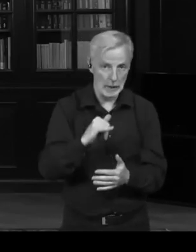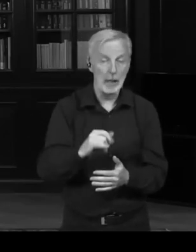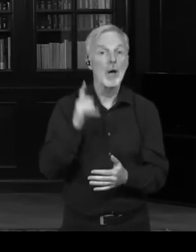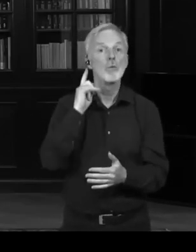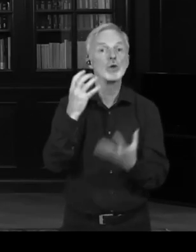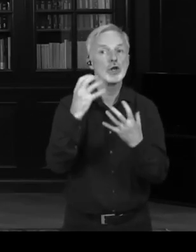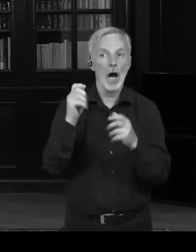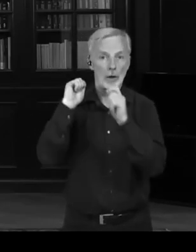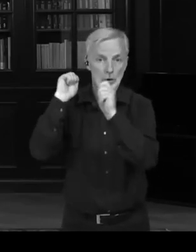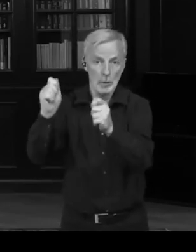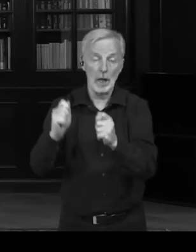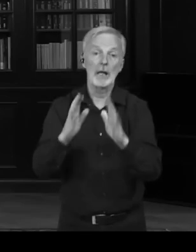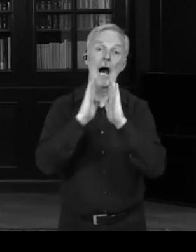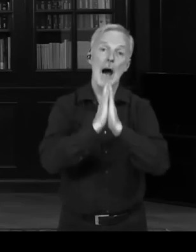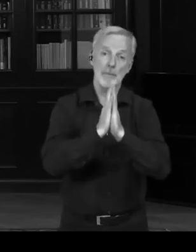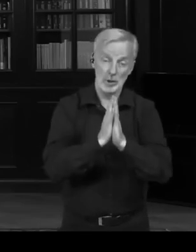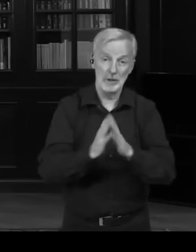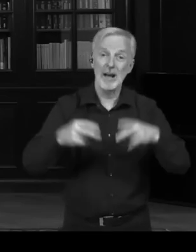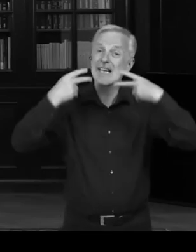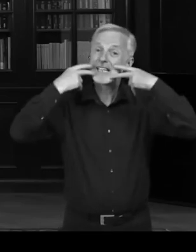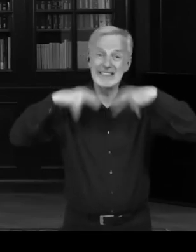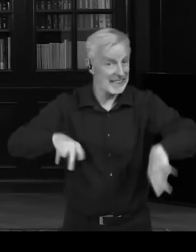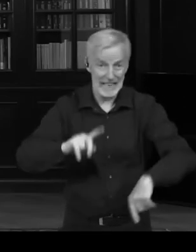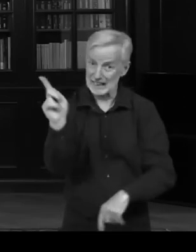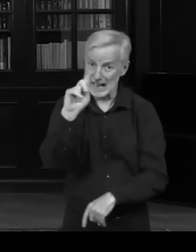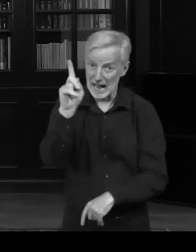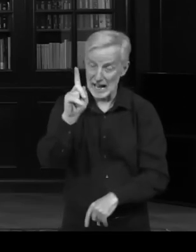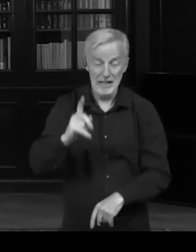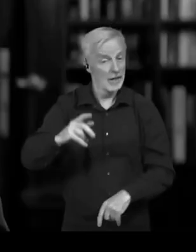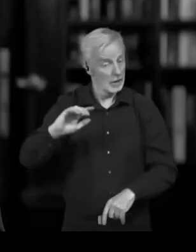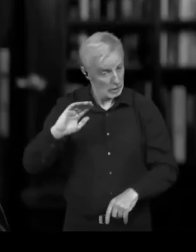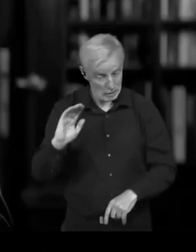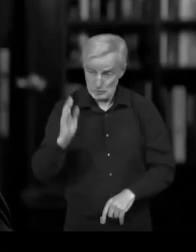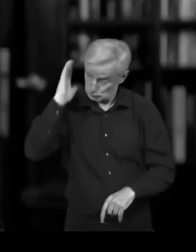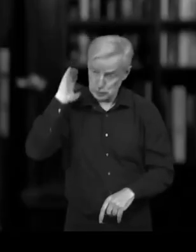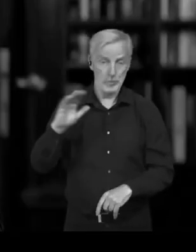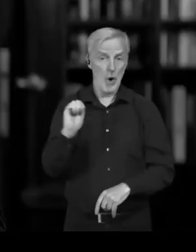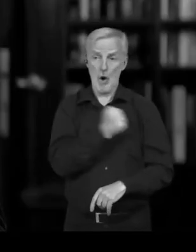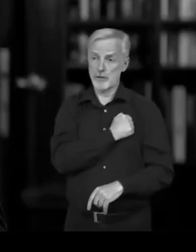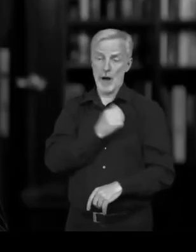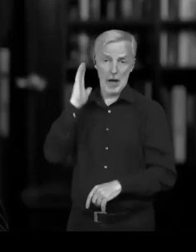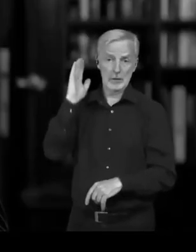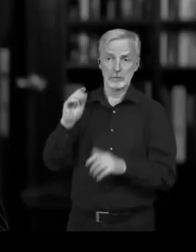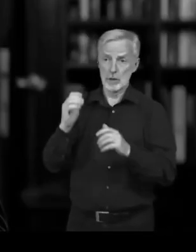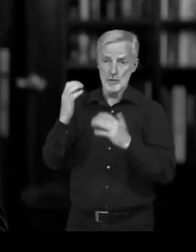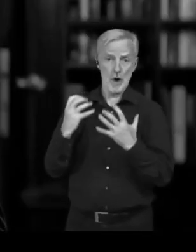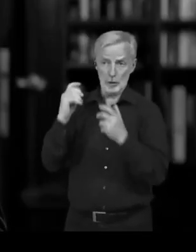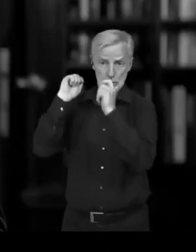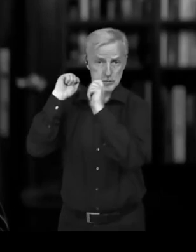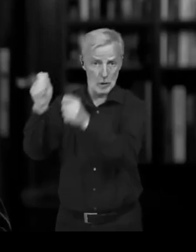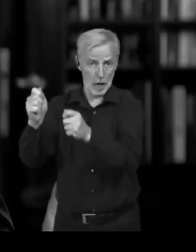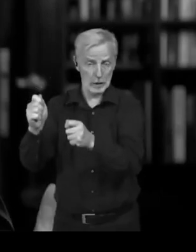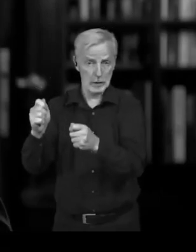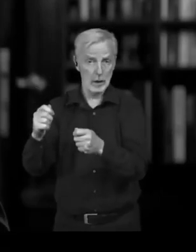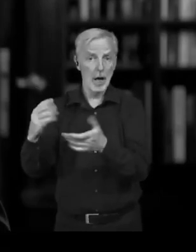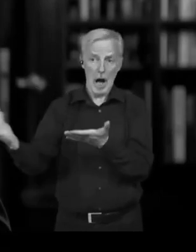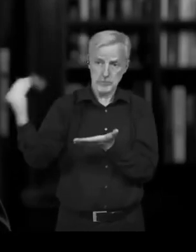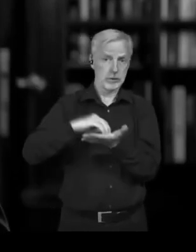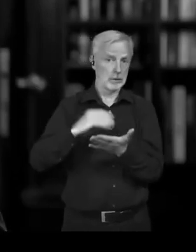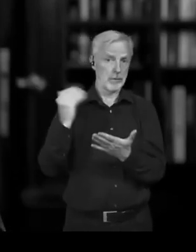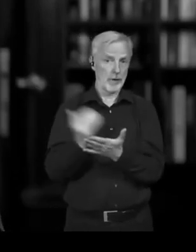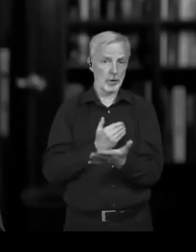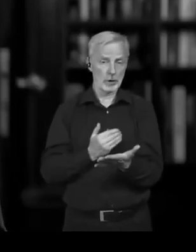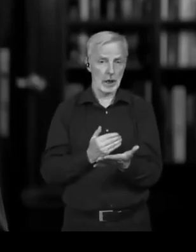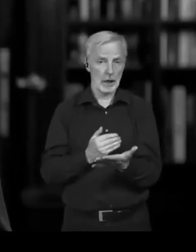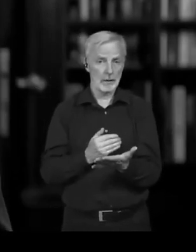myslím, že to vyjádření těch malých dětí je lepší než ta jeho a musí se mít celkově jeho pohled na něj. On